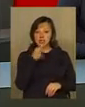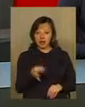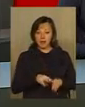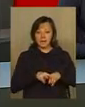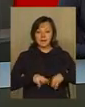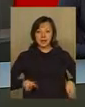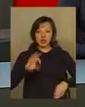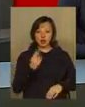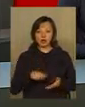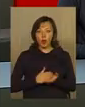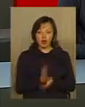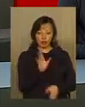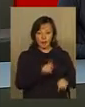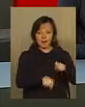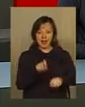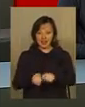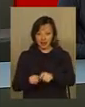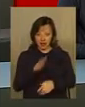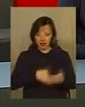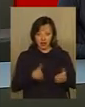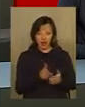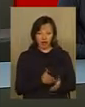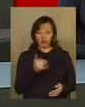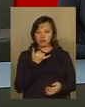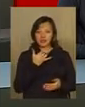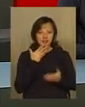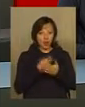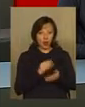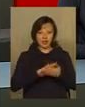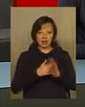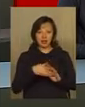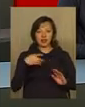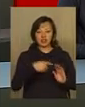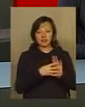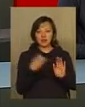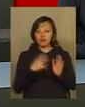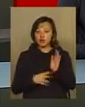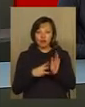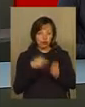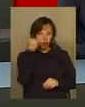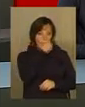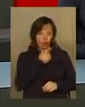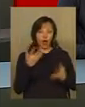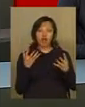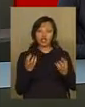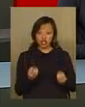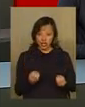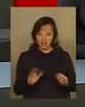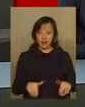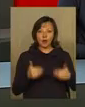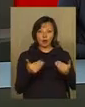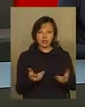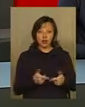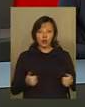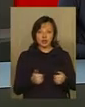Мінсоцполітики проведе перевірки ліквідаторів, які набули свого статусу після 1998 року. А ще за пропозицією